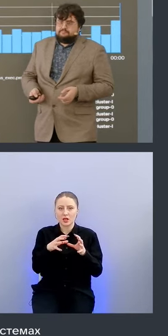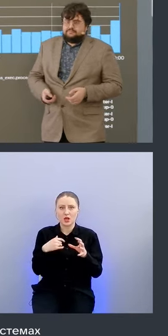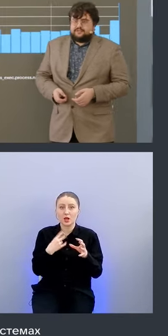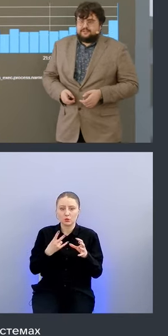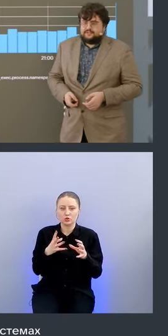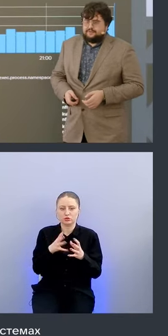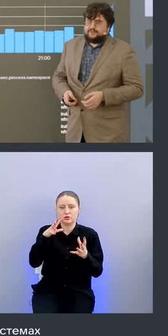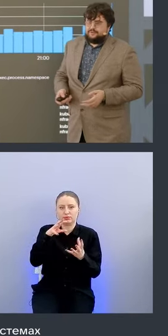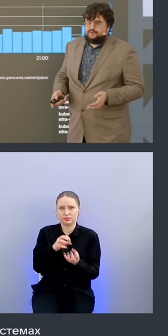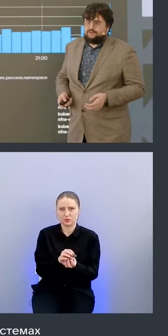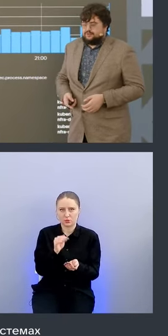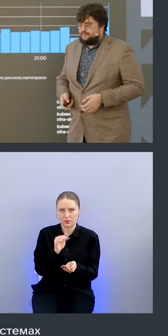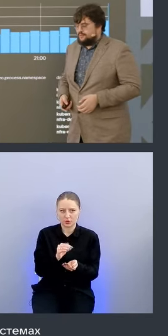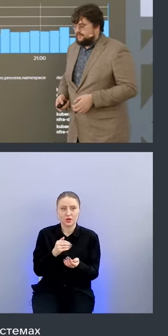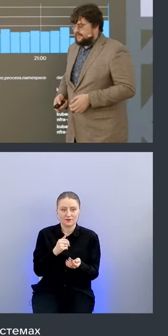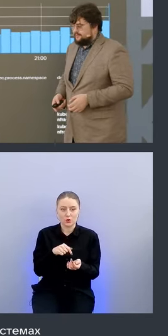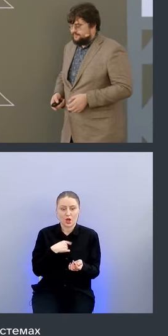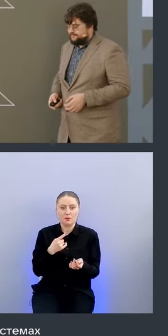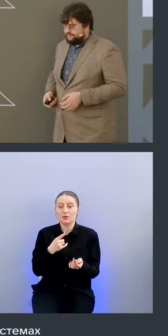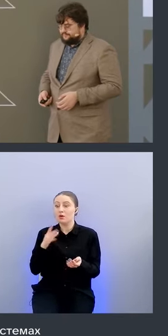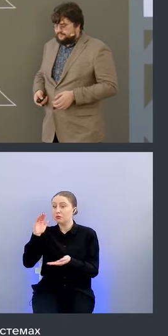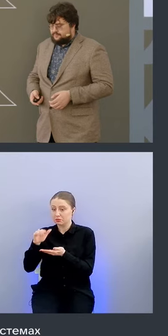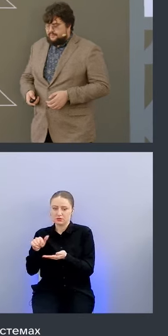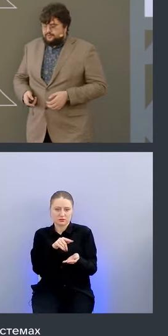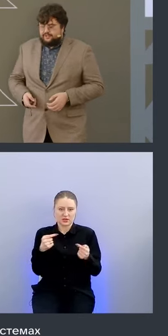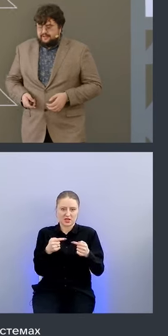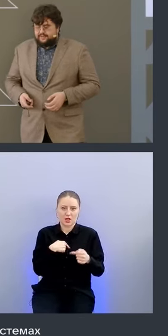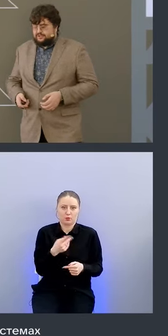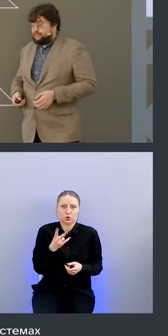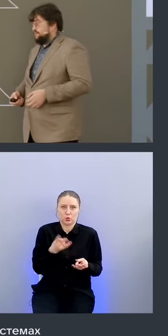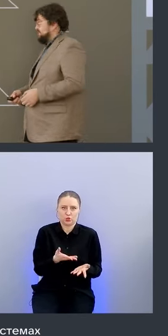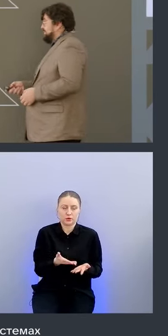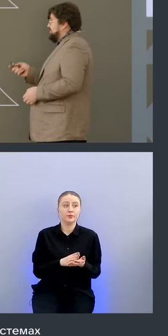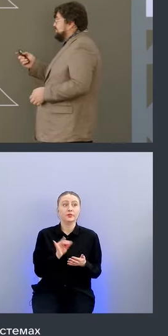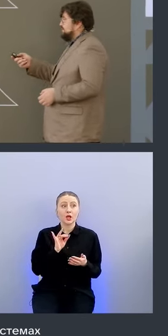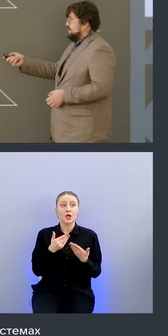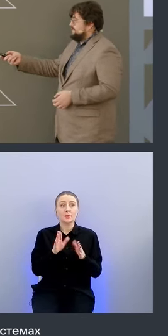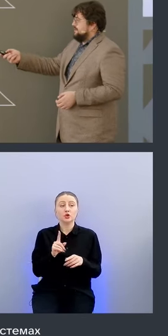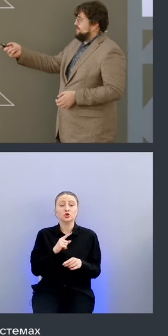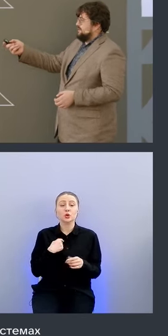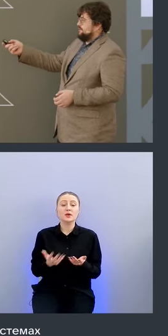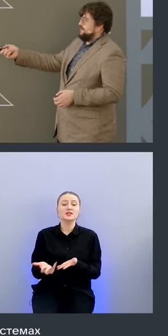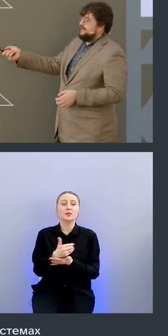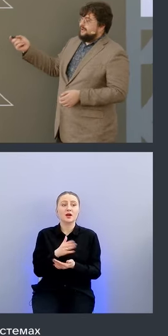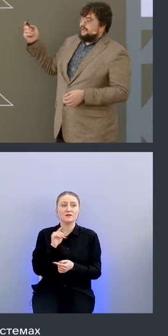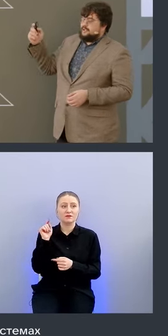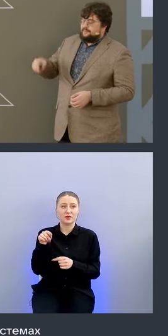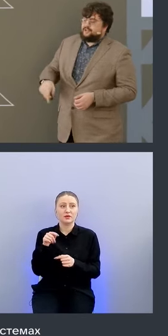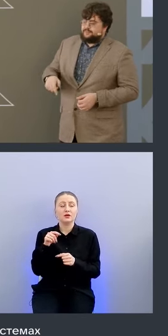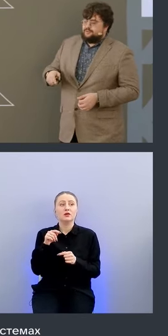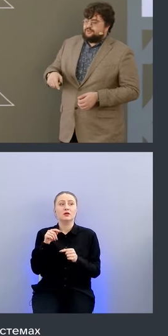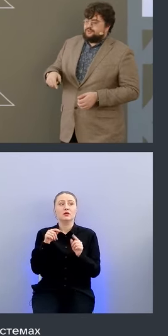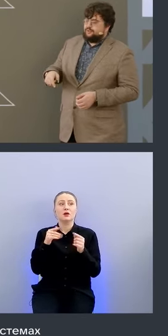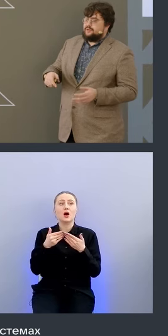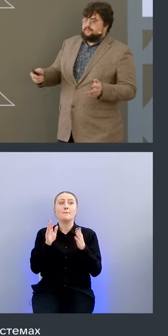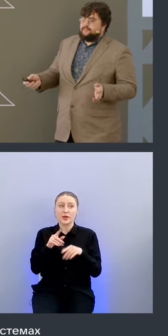есть она соответствует то что нам необходимо ну и опять же то что мы собираемся сколок об обилиться и то есть опять